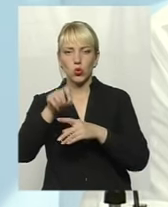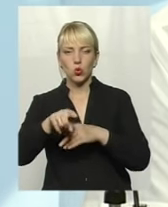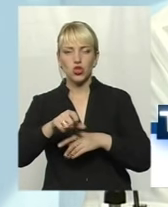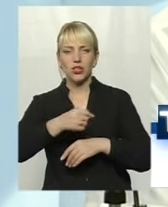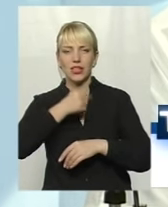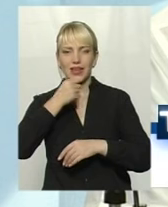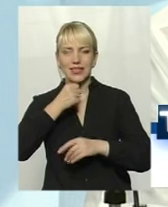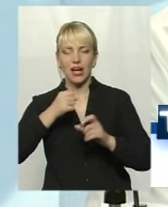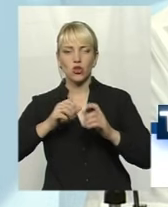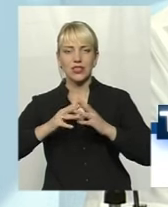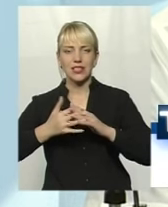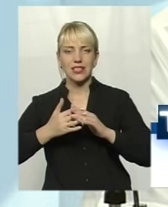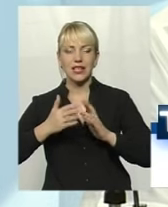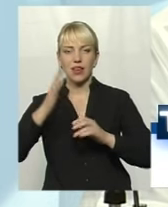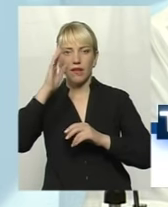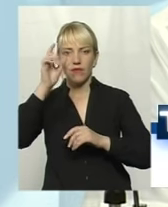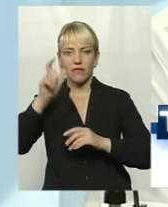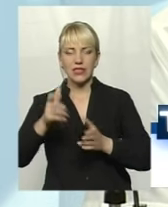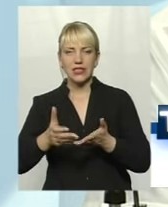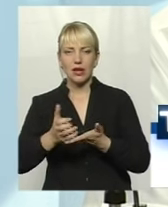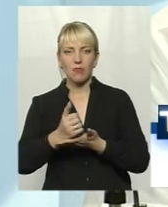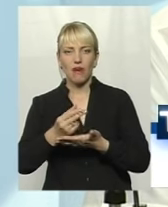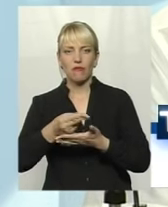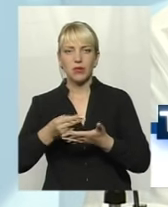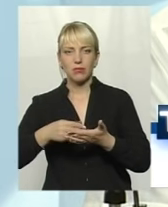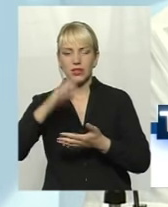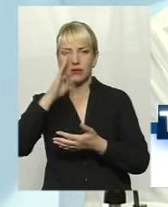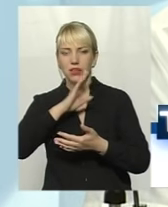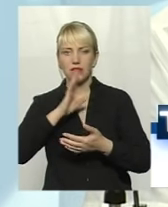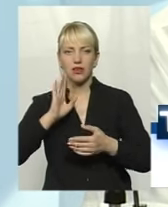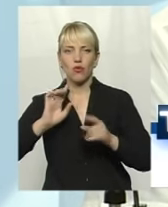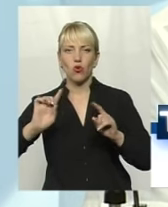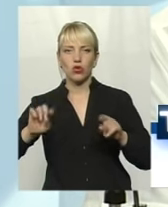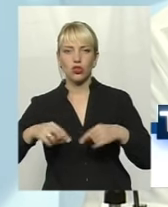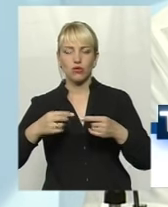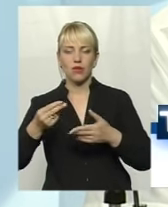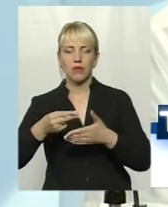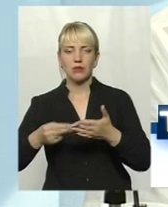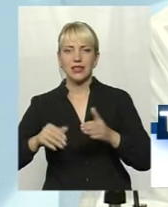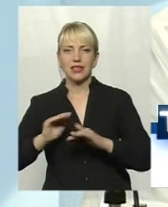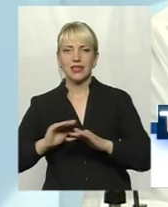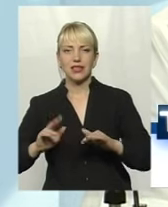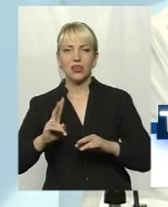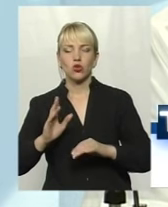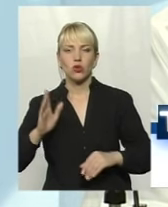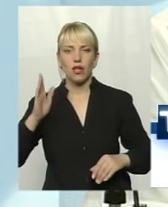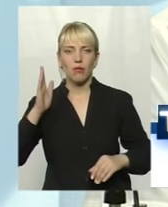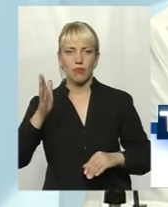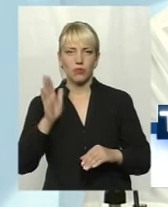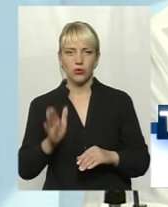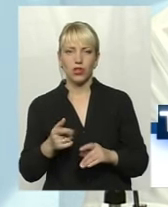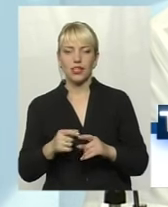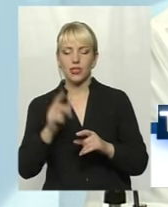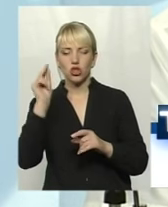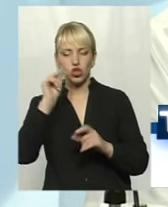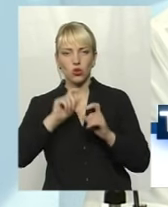зазначив, він зібрав підписи батьків, проаналізували кількість дітей, які на майбутнє будуть. І школа не закривається, що